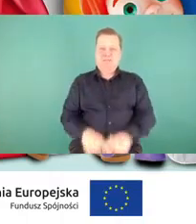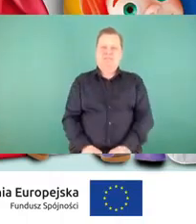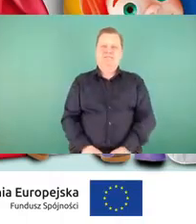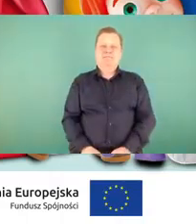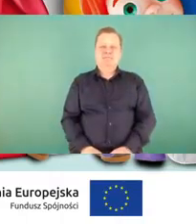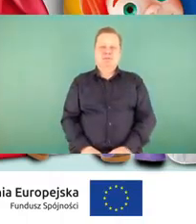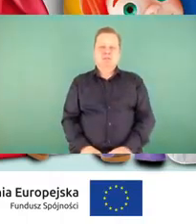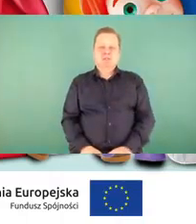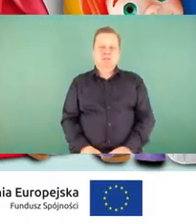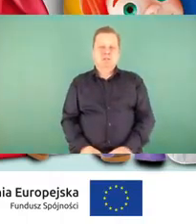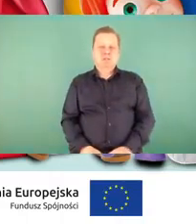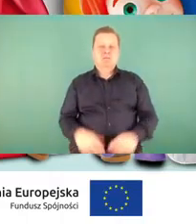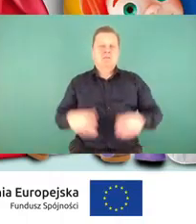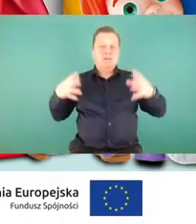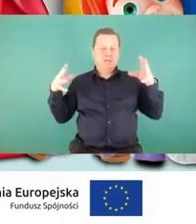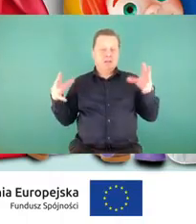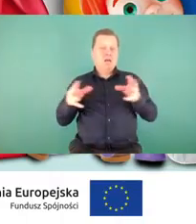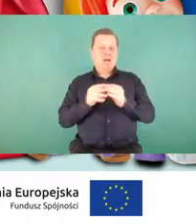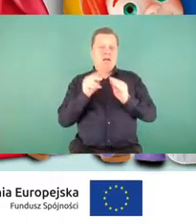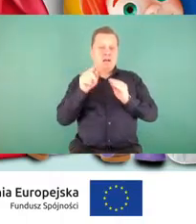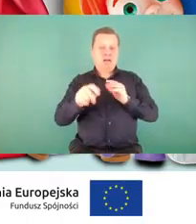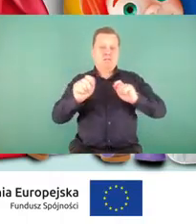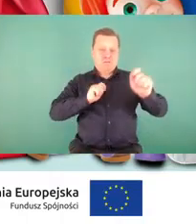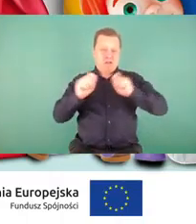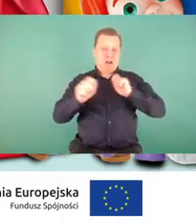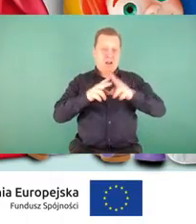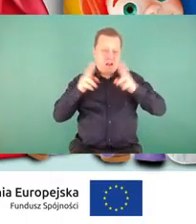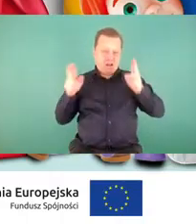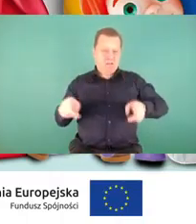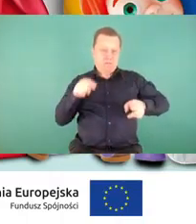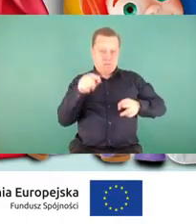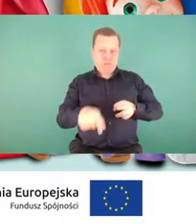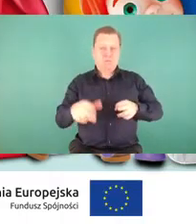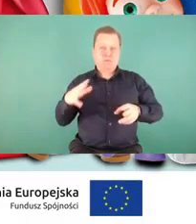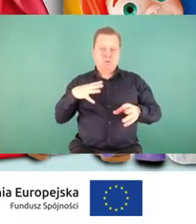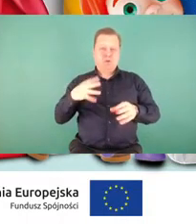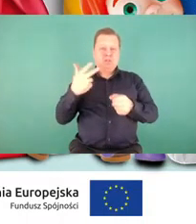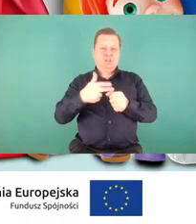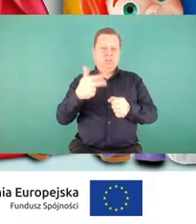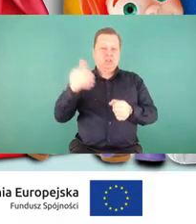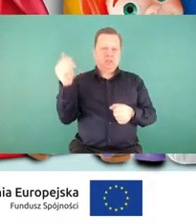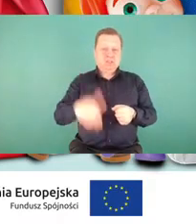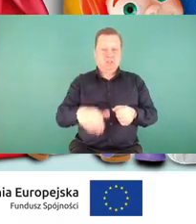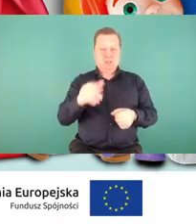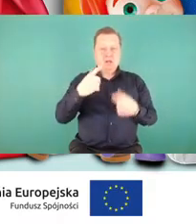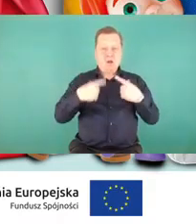Łącznie w wydarzeniach wakacyjnych, rodzinnych udział wzięło ponad 30 tysięcy osób.